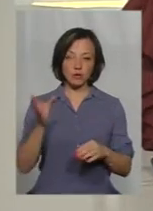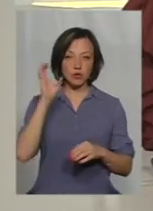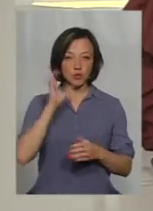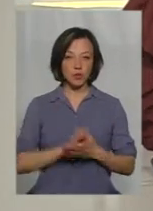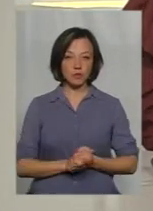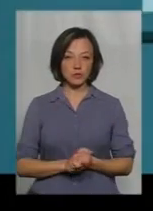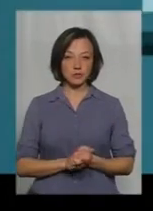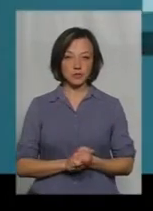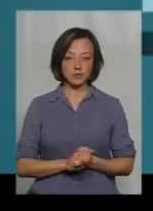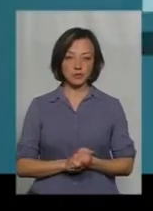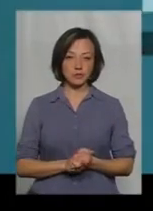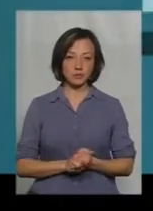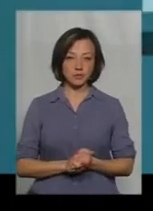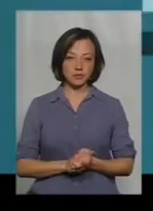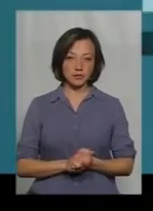послухаємо.